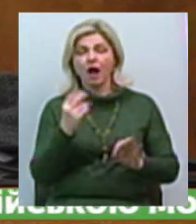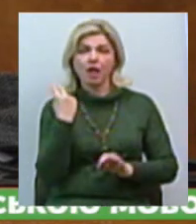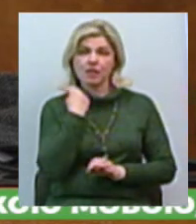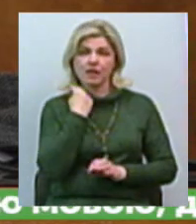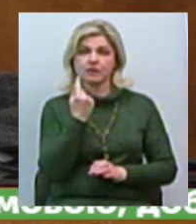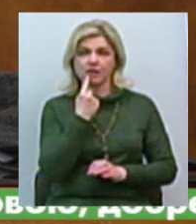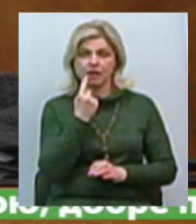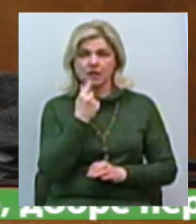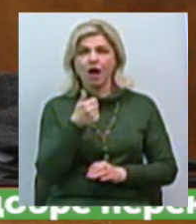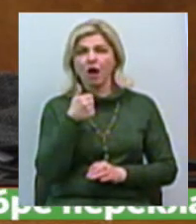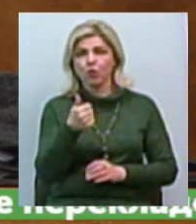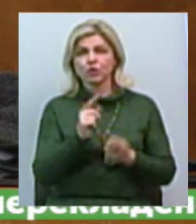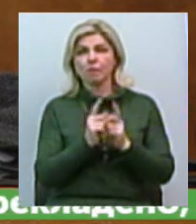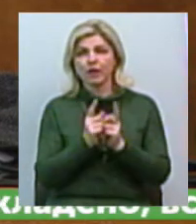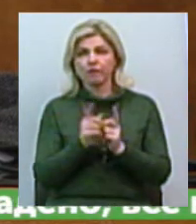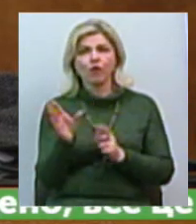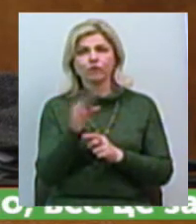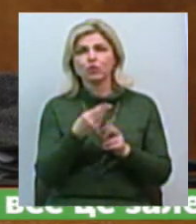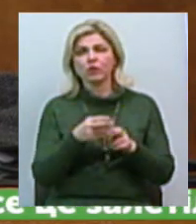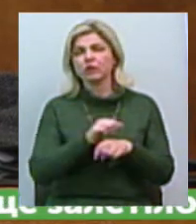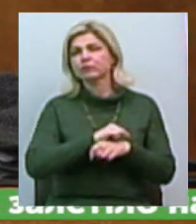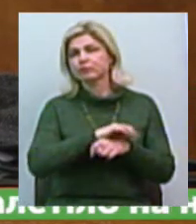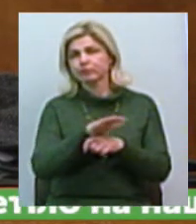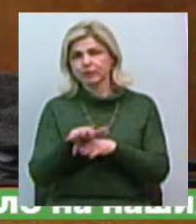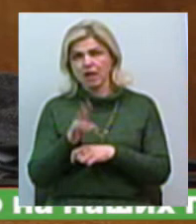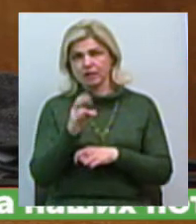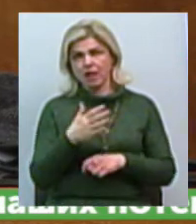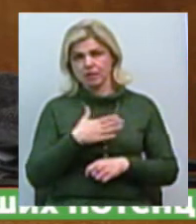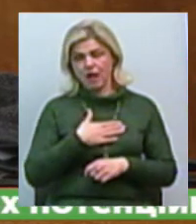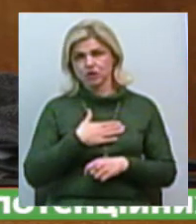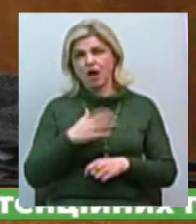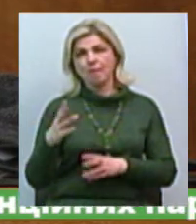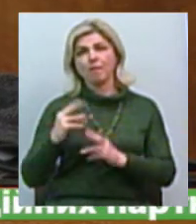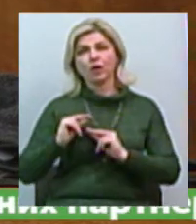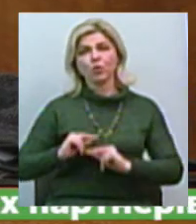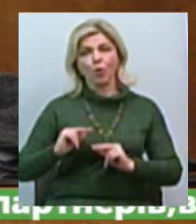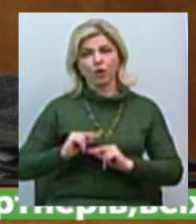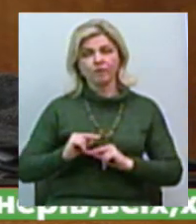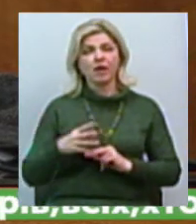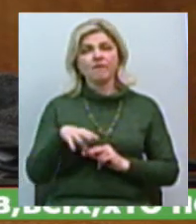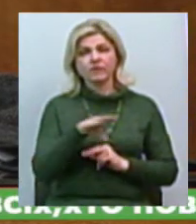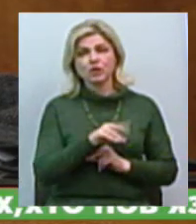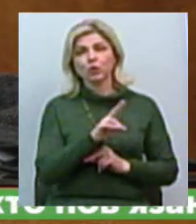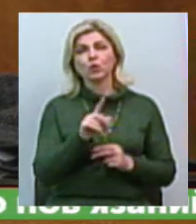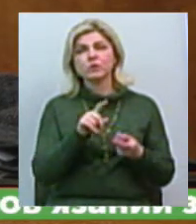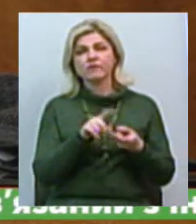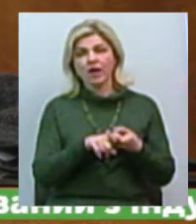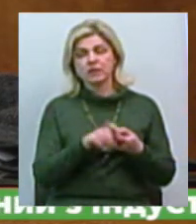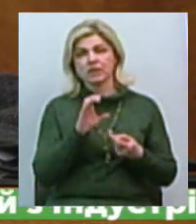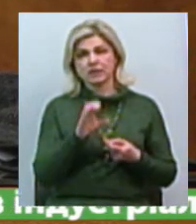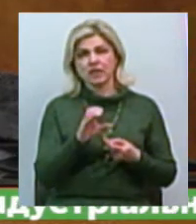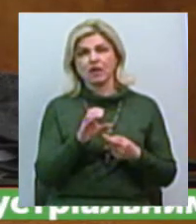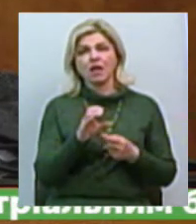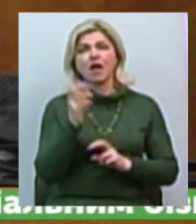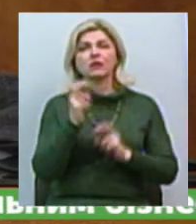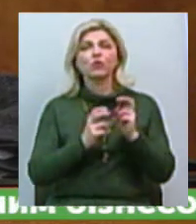с хорошим переводом все це залетело на наших потенціальних партнерів, вообще всіх, хто связан с індустриальним